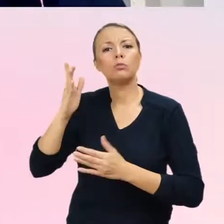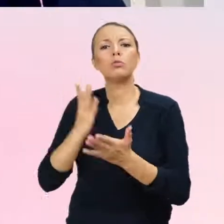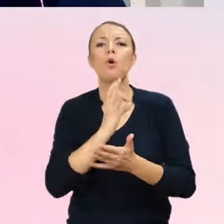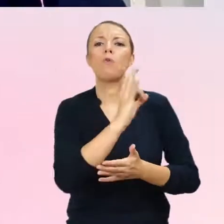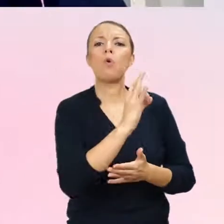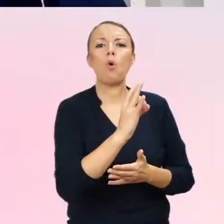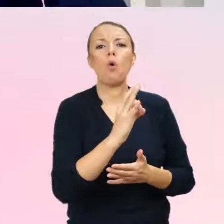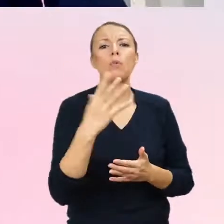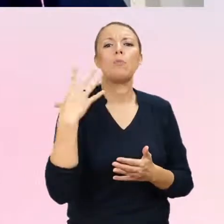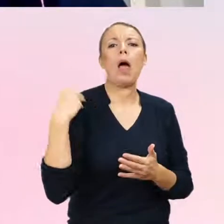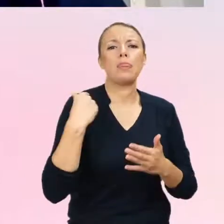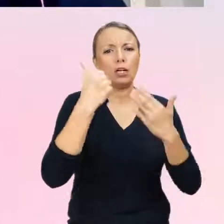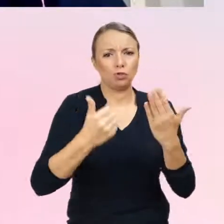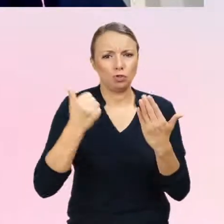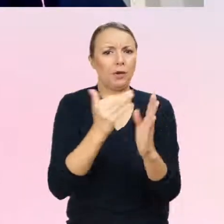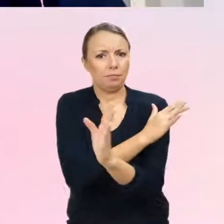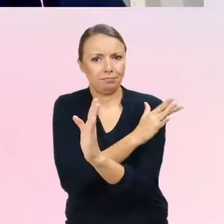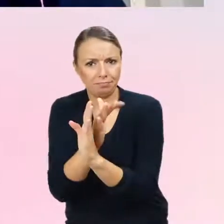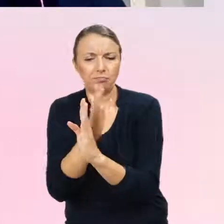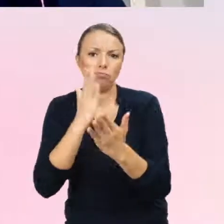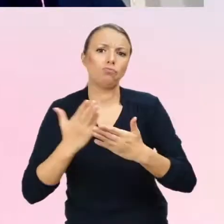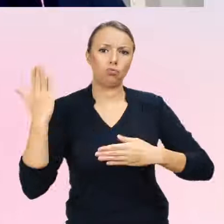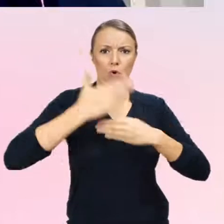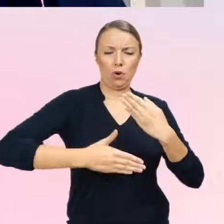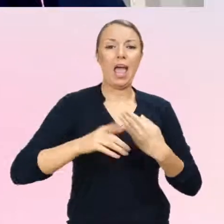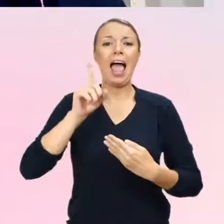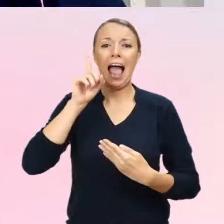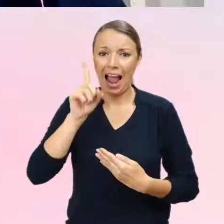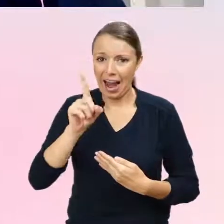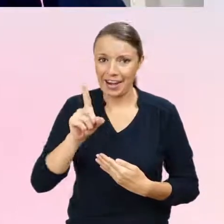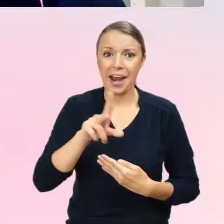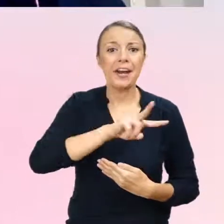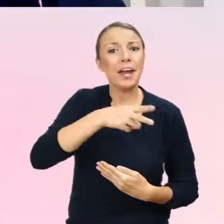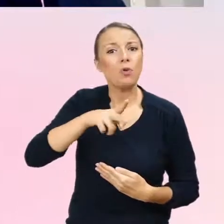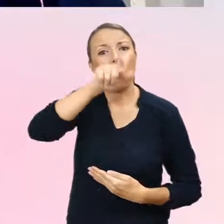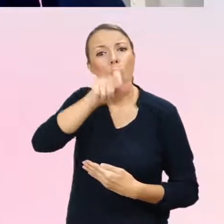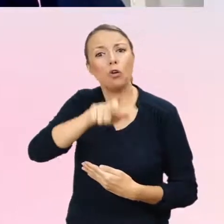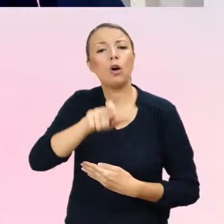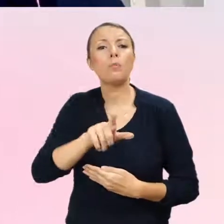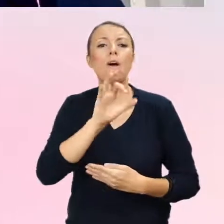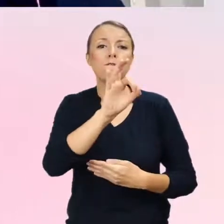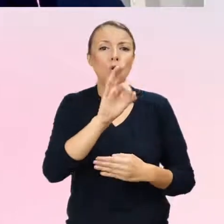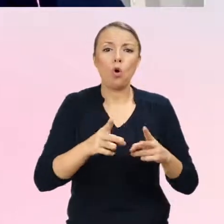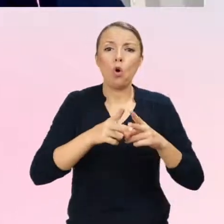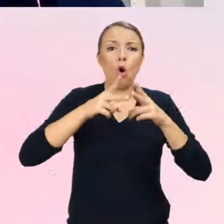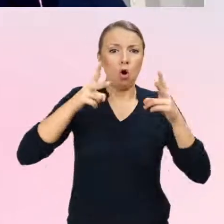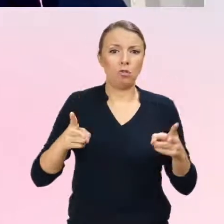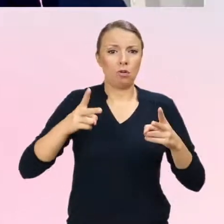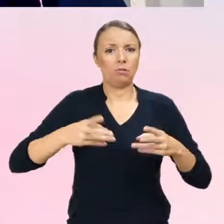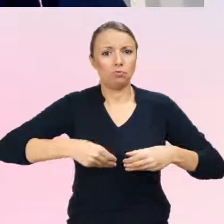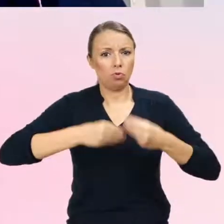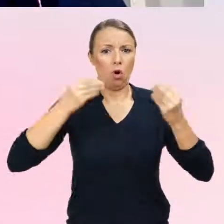życia, ale istnieją osoby, dla których tożsamość płciowa pozostaje niedookreślona długo po okresie dojrzewania płciowego,